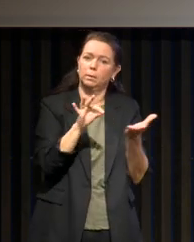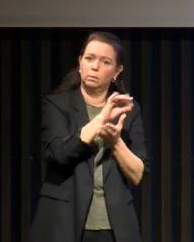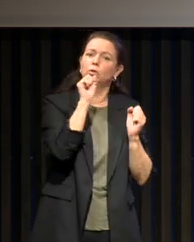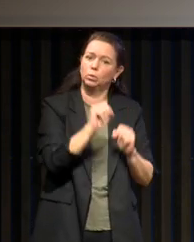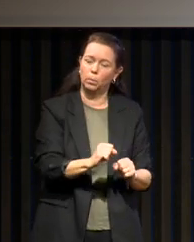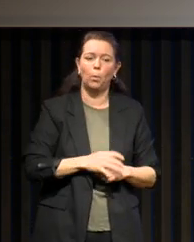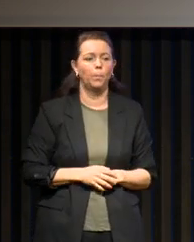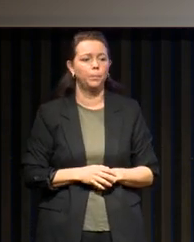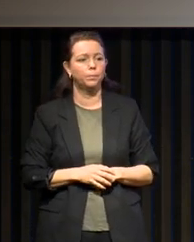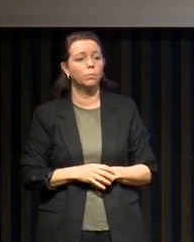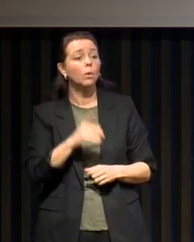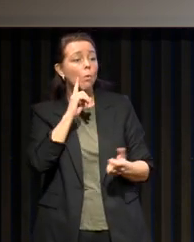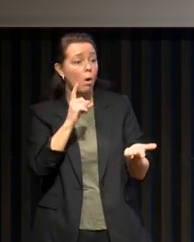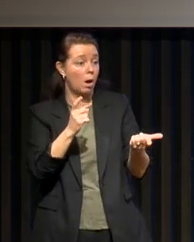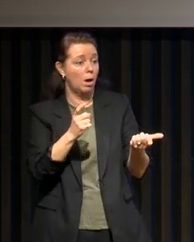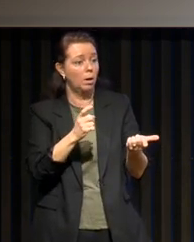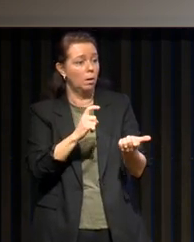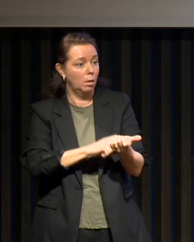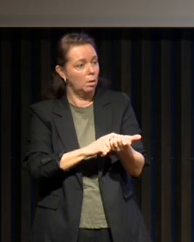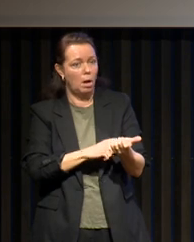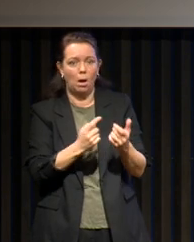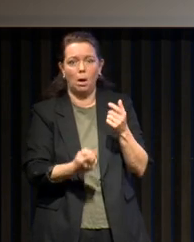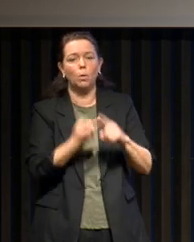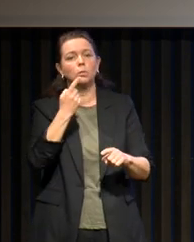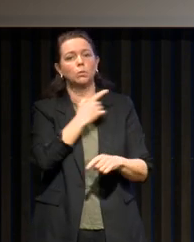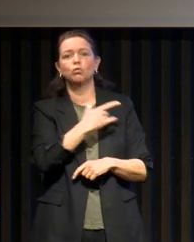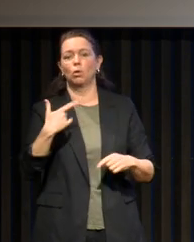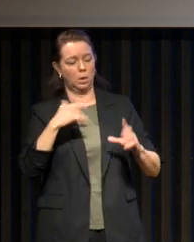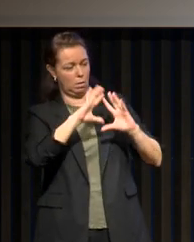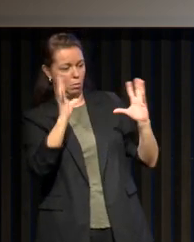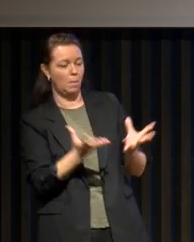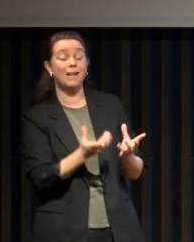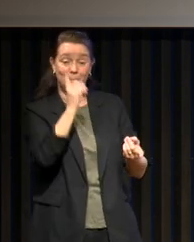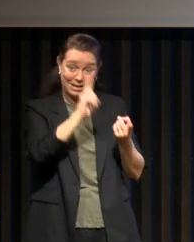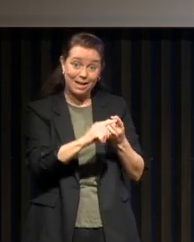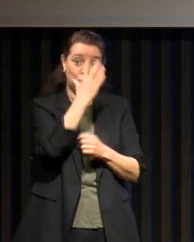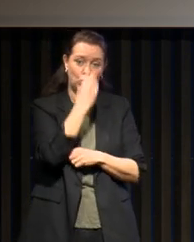C'est un facteur qui est essentiel pour la santé globale, mais également pour la santé du sommeil.